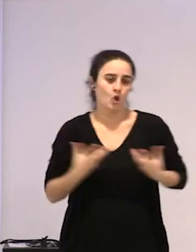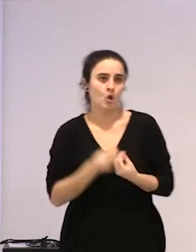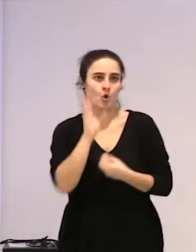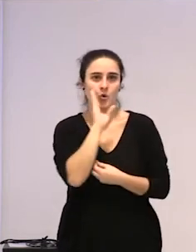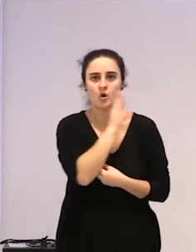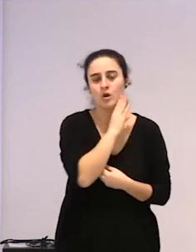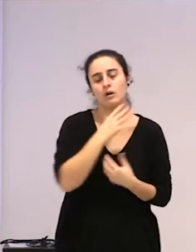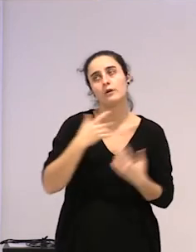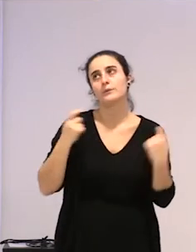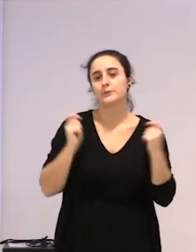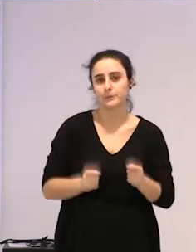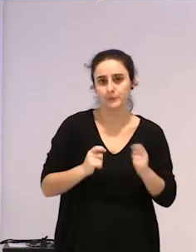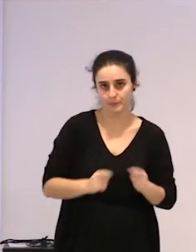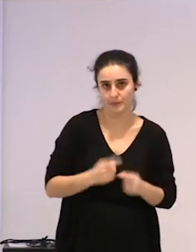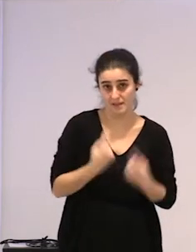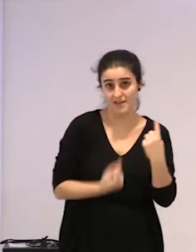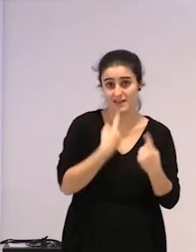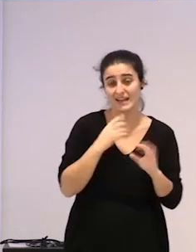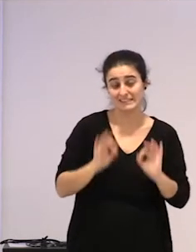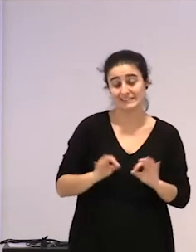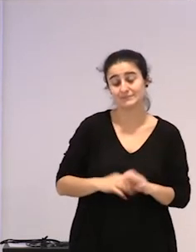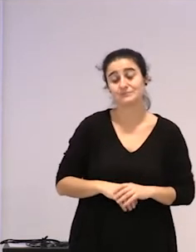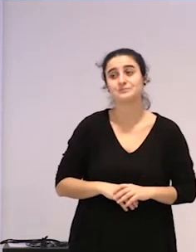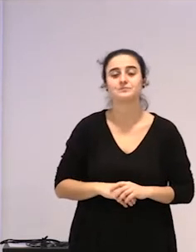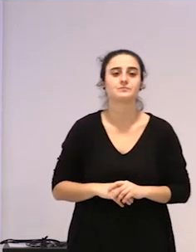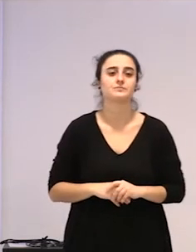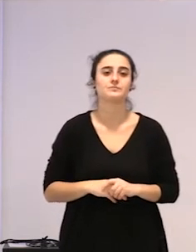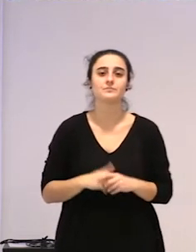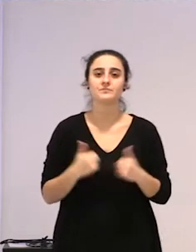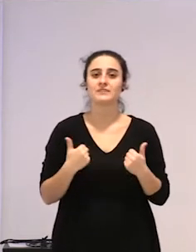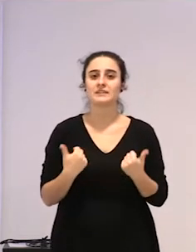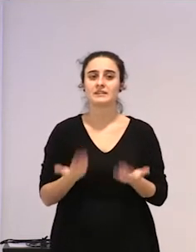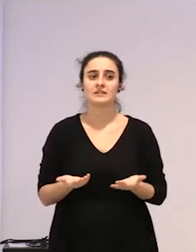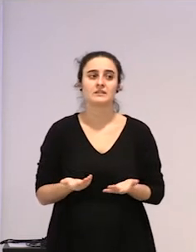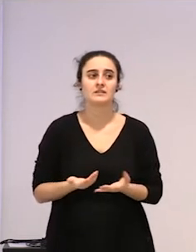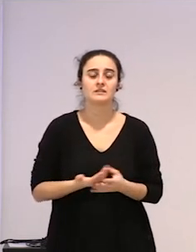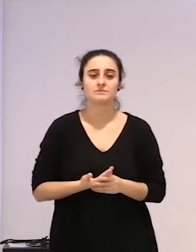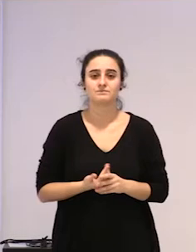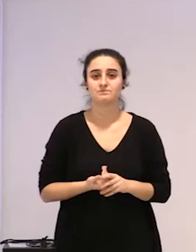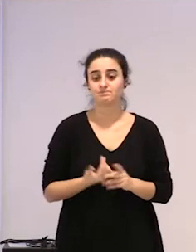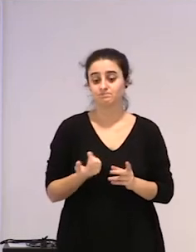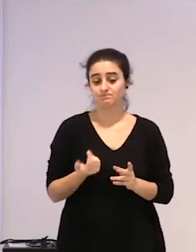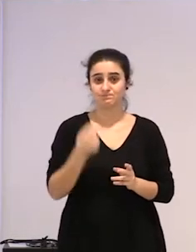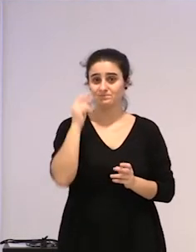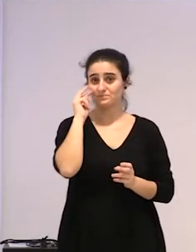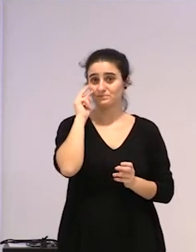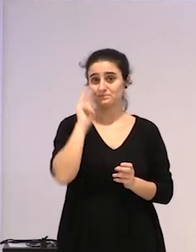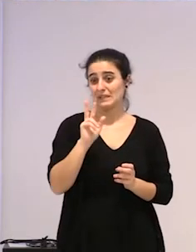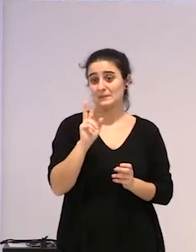ez, bueno, eta purbat, ba, batez ere ikusten dena da, ba,